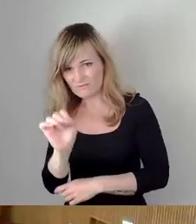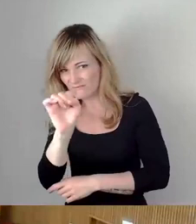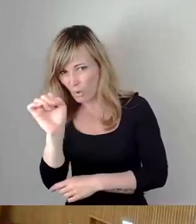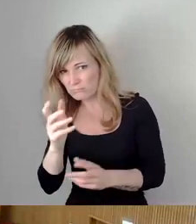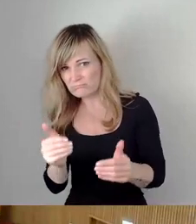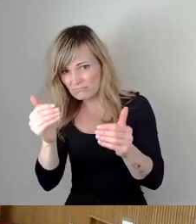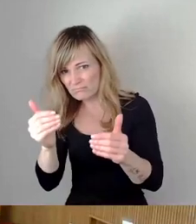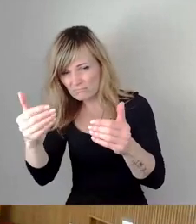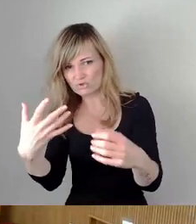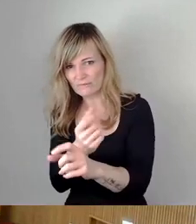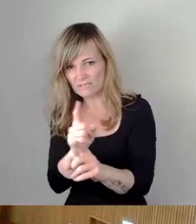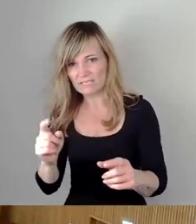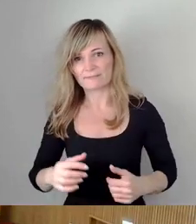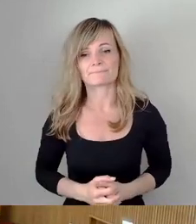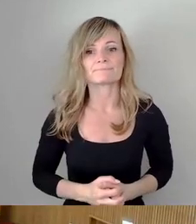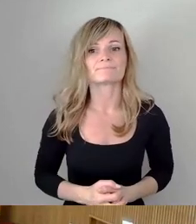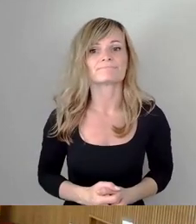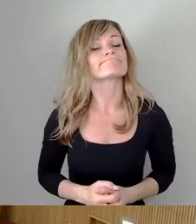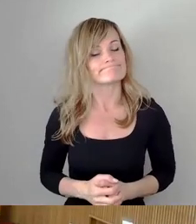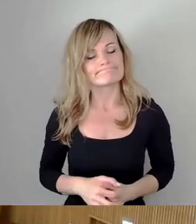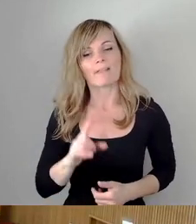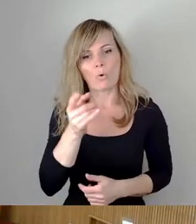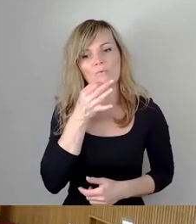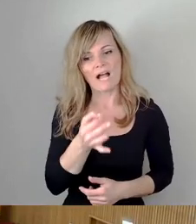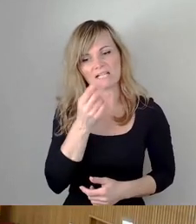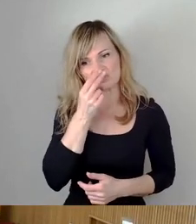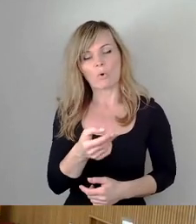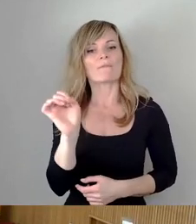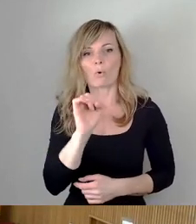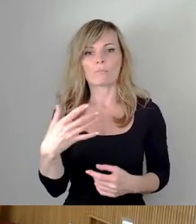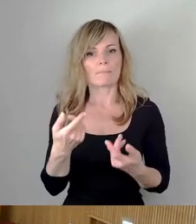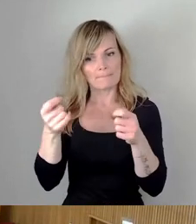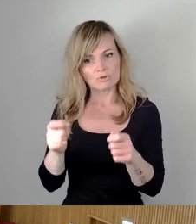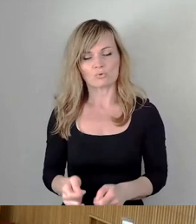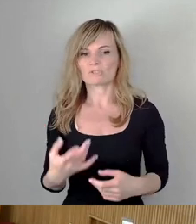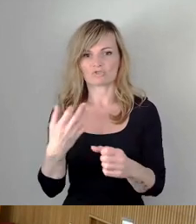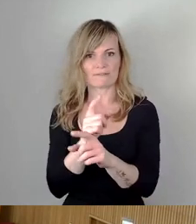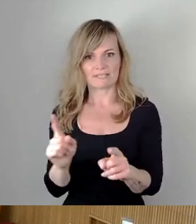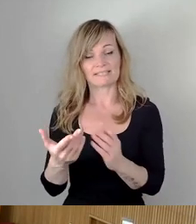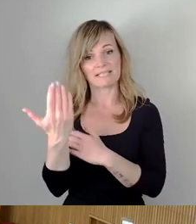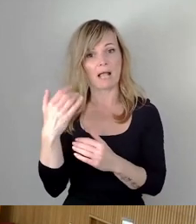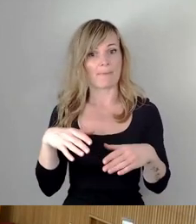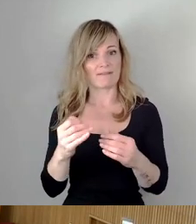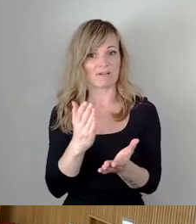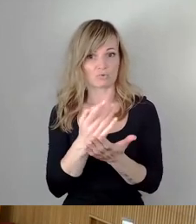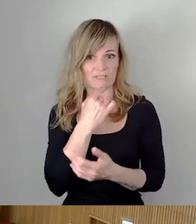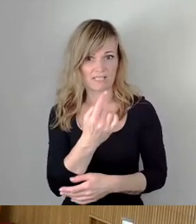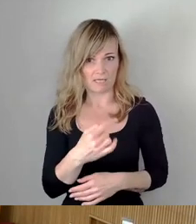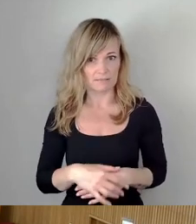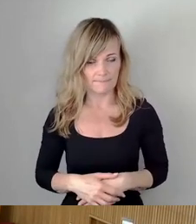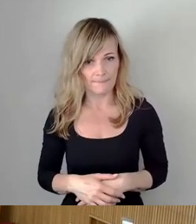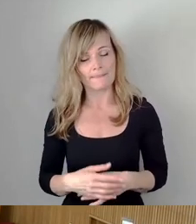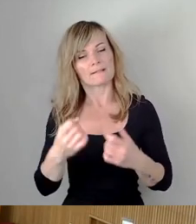Also wir werden uns natürlich auch mit dieser Frage beschäftigen, und das ist schon das, was ich eingangs gesagt habe. Der größte